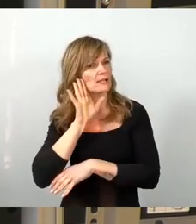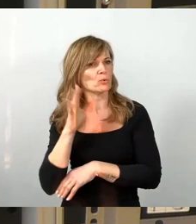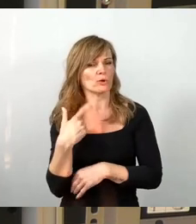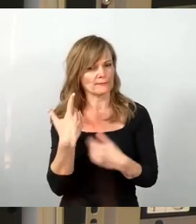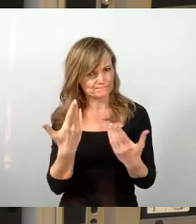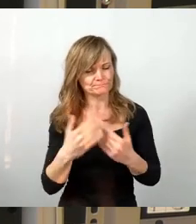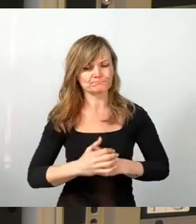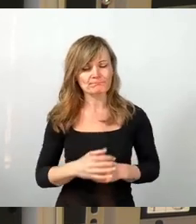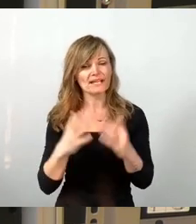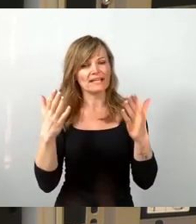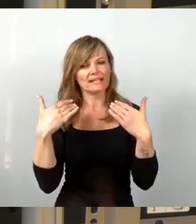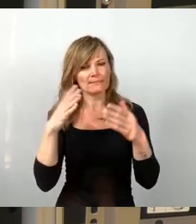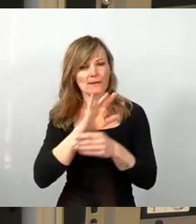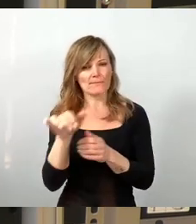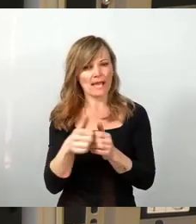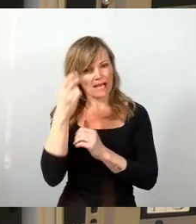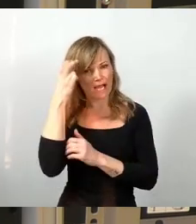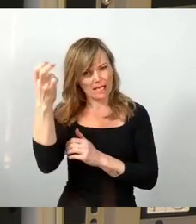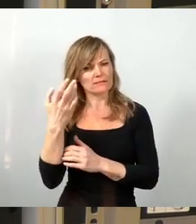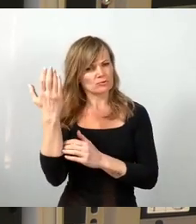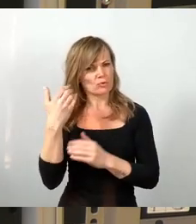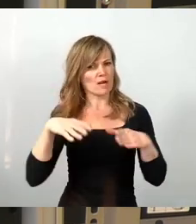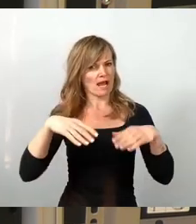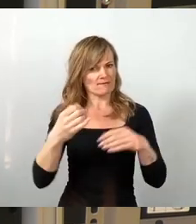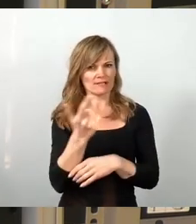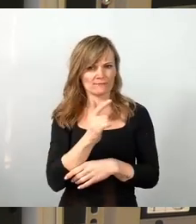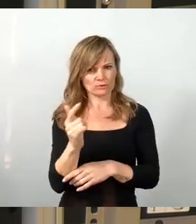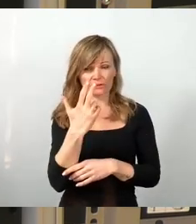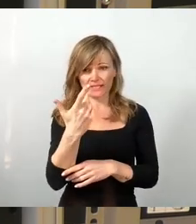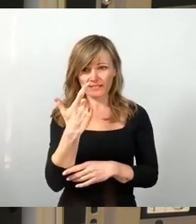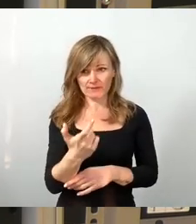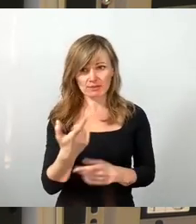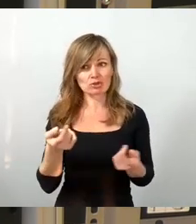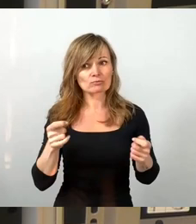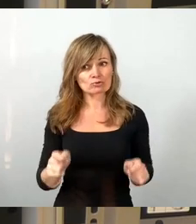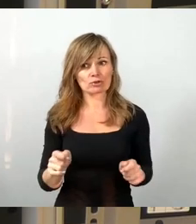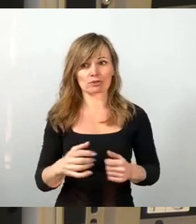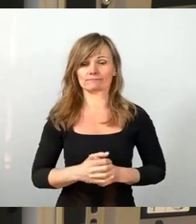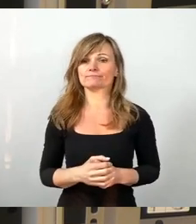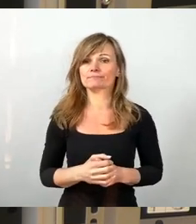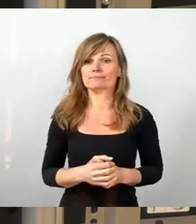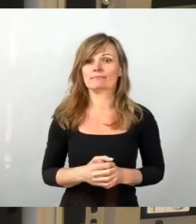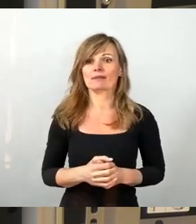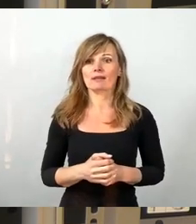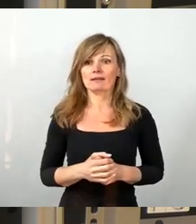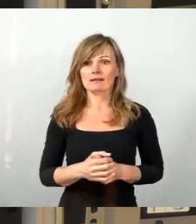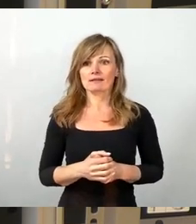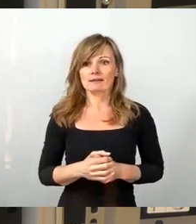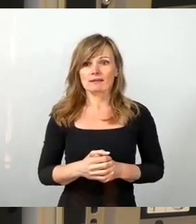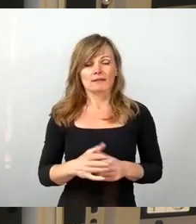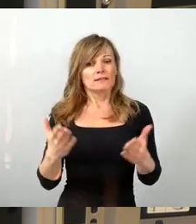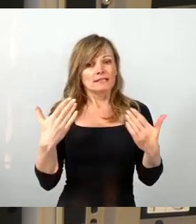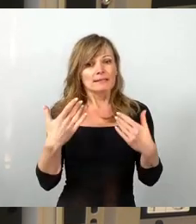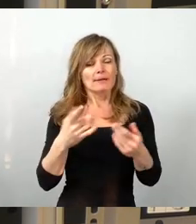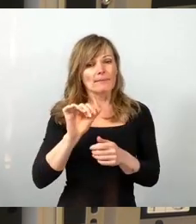Anfang 2023 beschlossen worden. Ein Klimabeirat, wie andere Beiräte auch, braucht, um ins Arbeiten zu kommen, eine